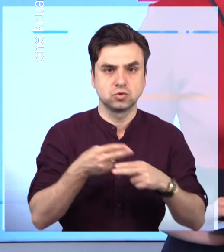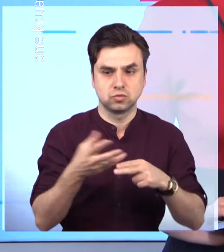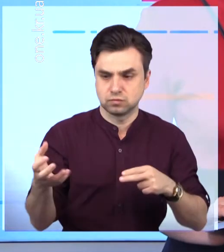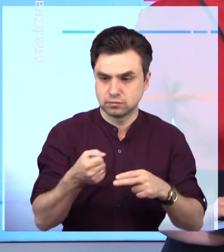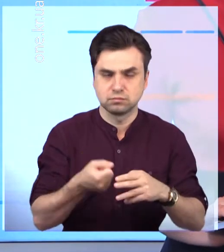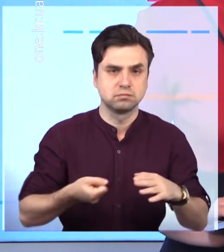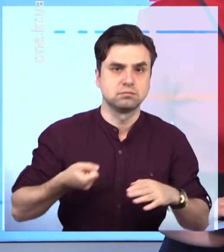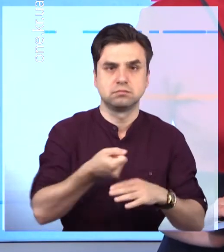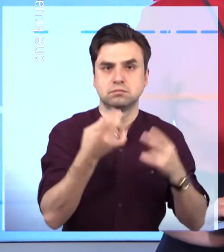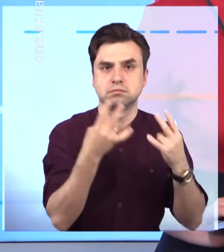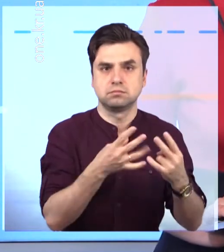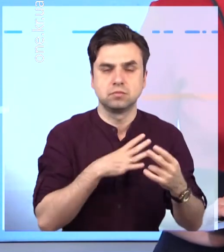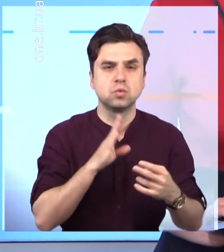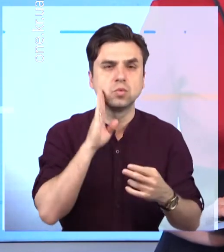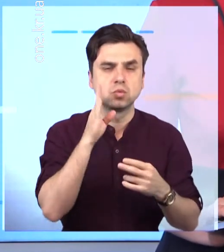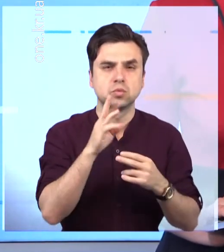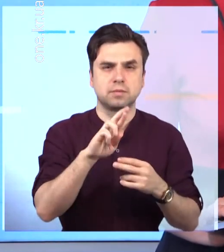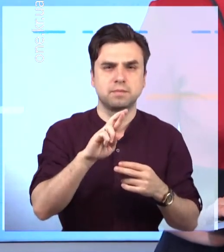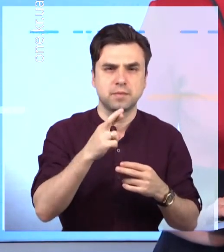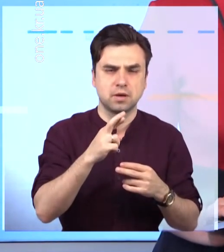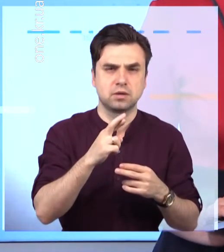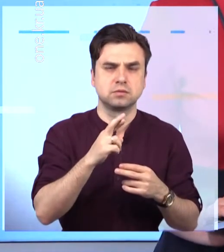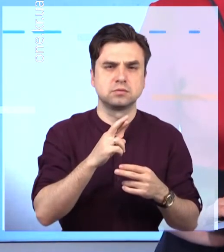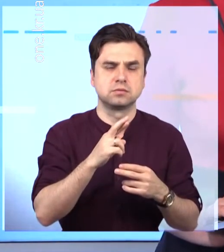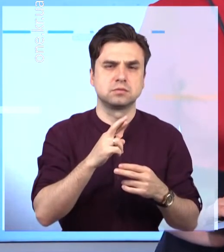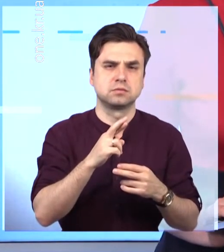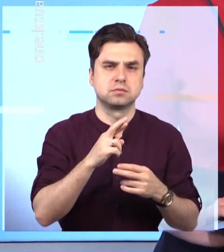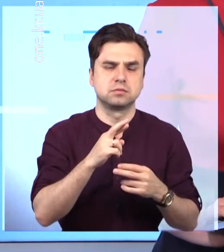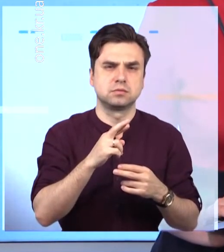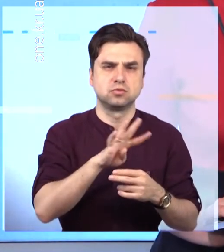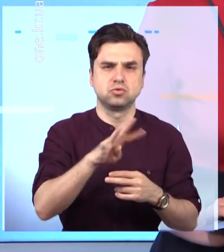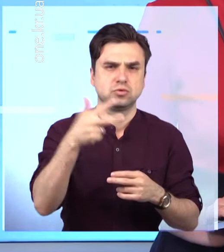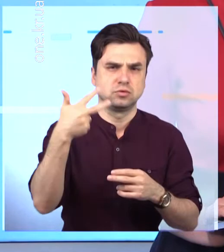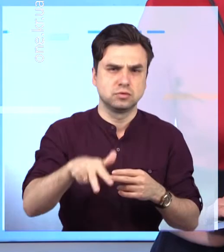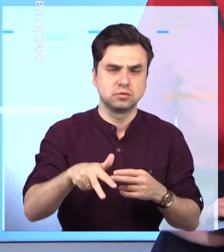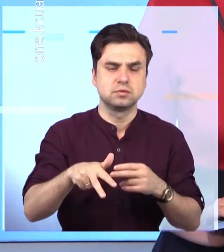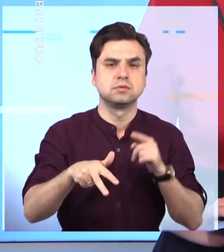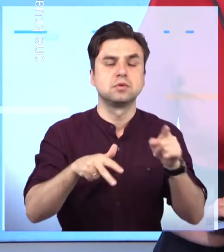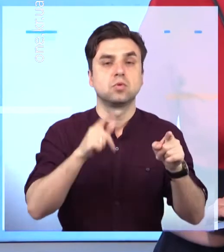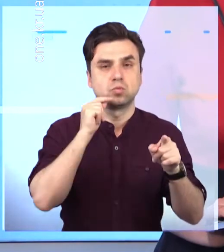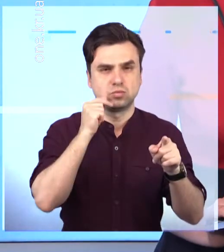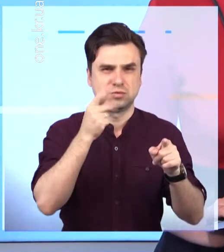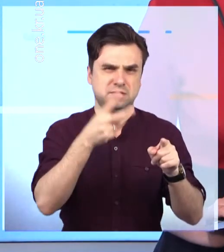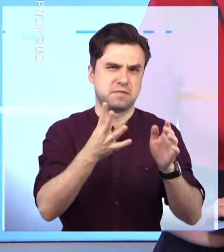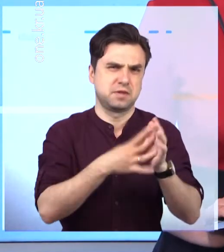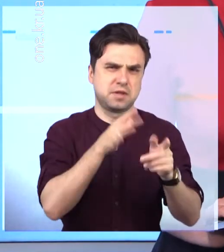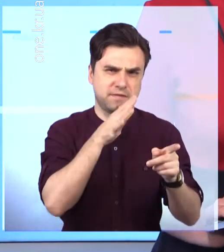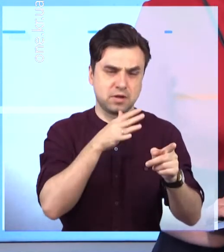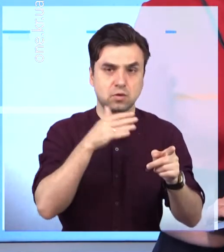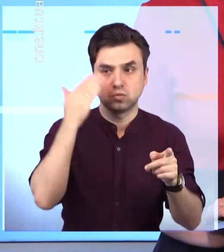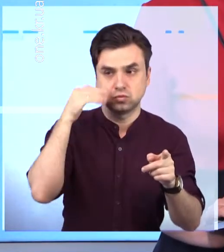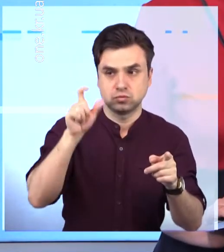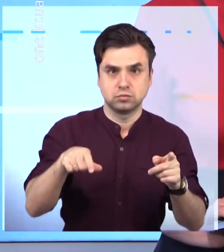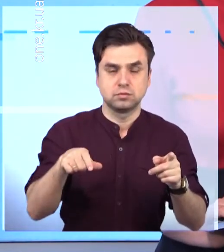Напав із ножем вранці в п'ятницю о пів на п'яту. Невідомий чоловік з ножем напав на 29-річного мешканця